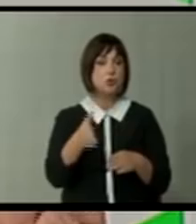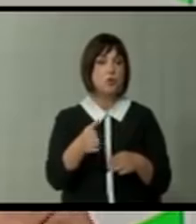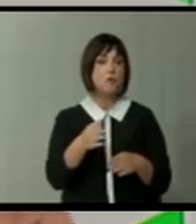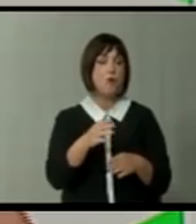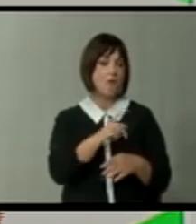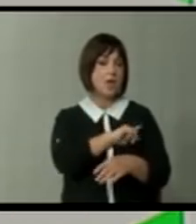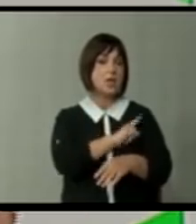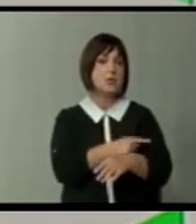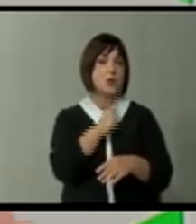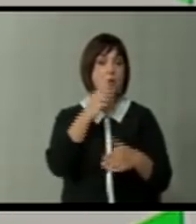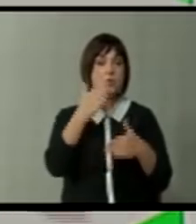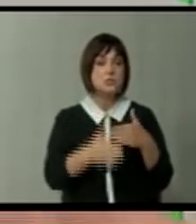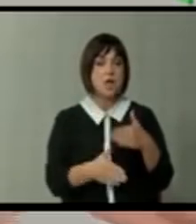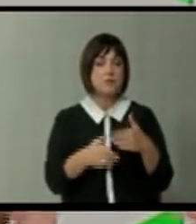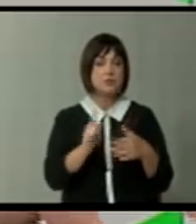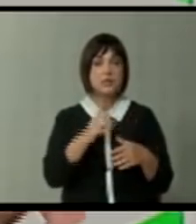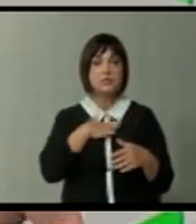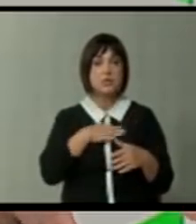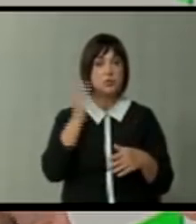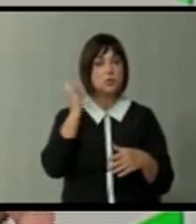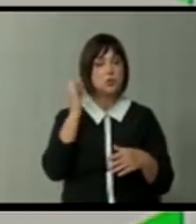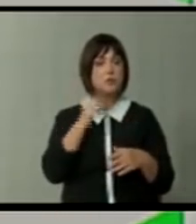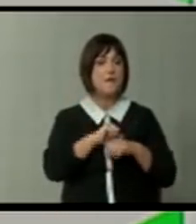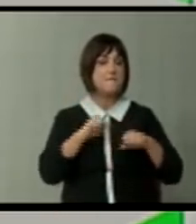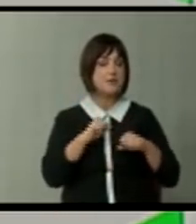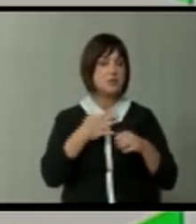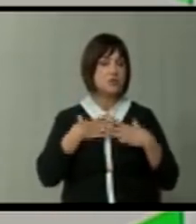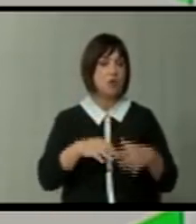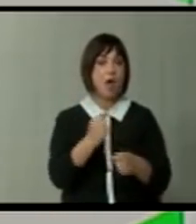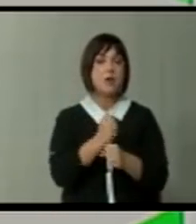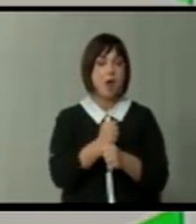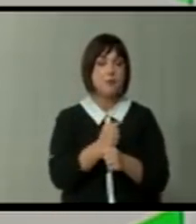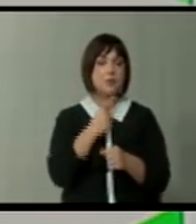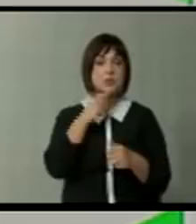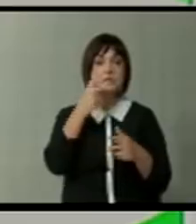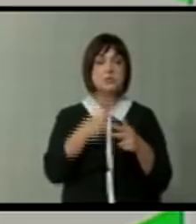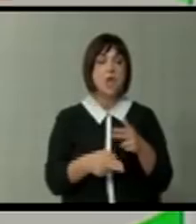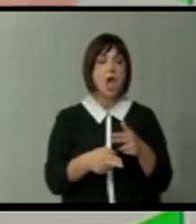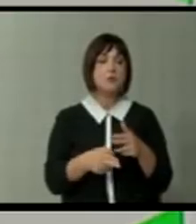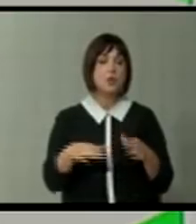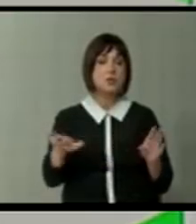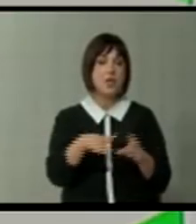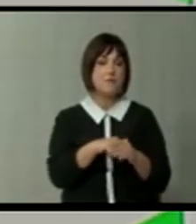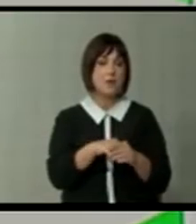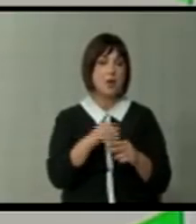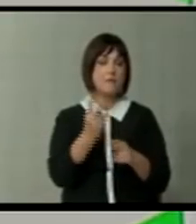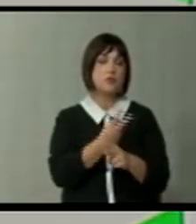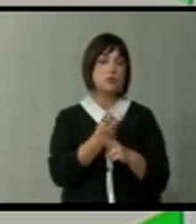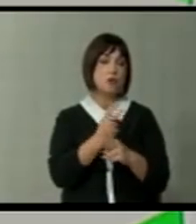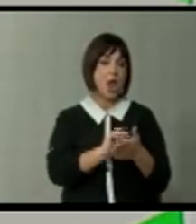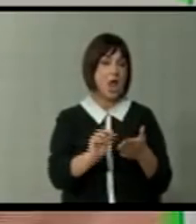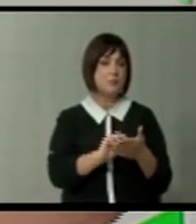кадри који завршат, не сакад да слушат за физичка работа, ќе си завршат, ќе се вработуват во држава